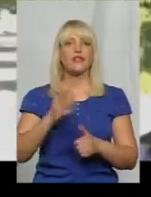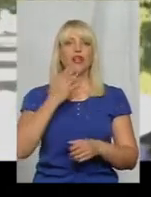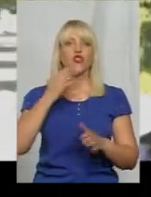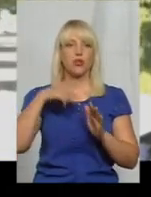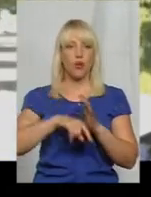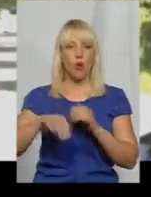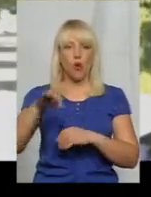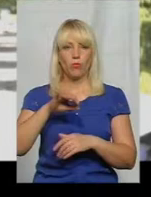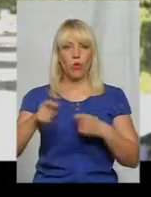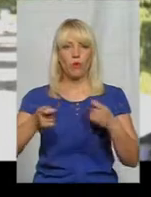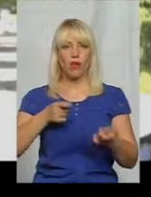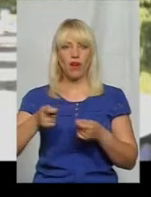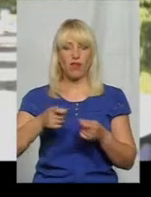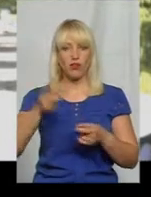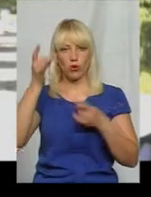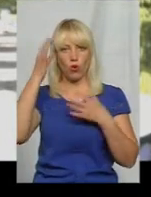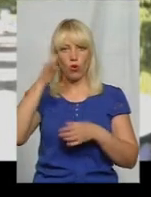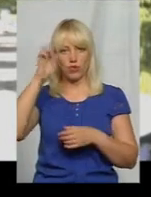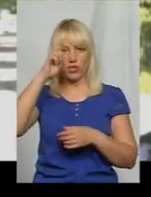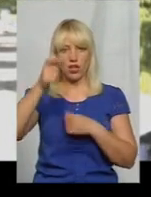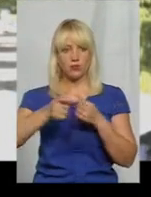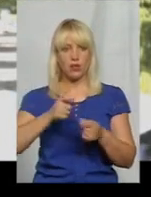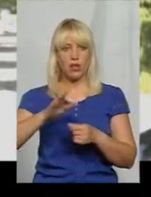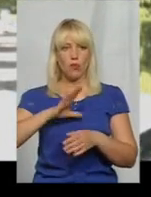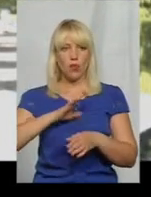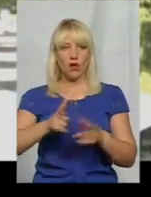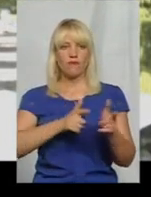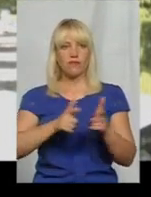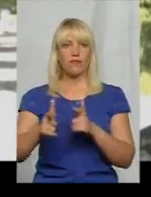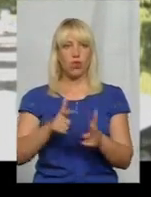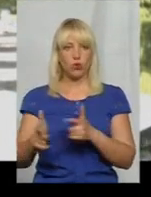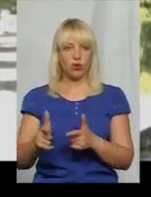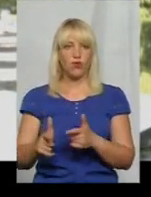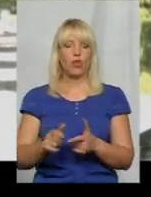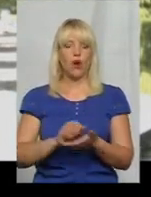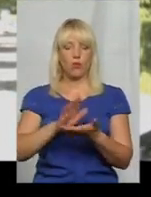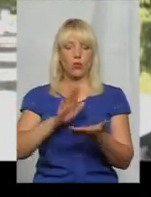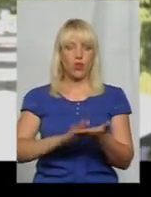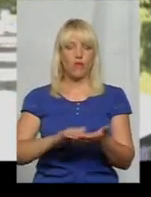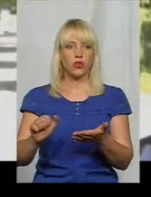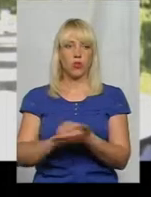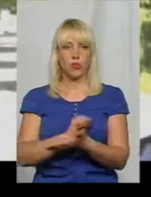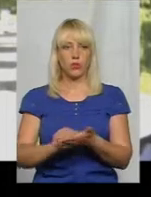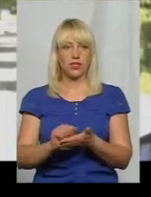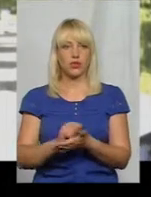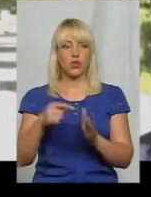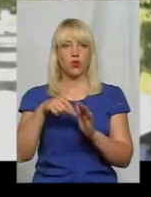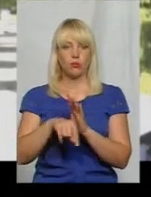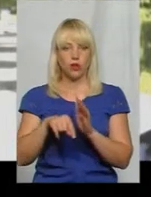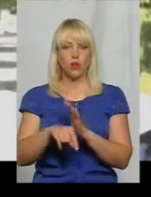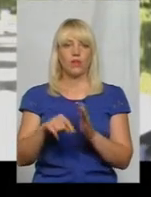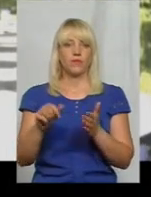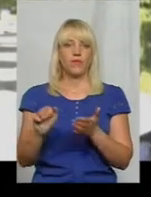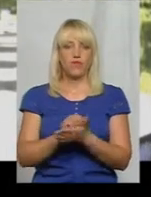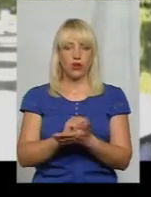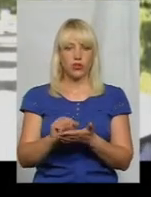управлінням культури, облдержадміністрації була виготовлена облікова документація. Тобто виготовлені